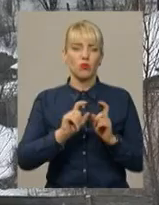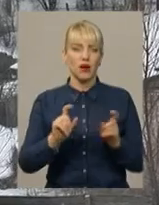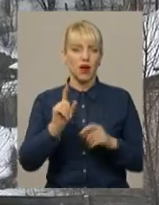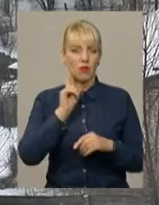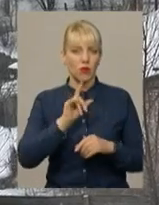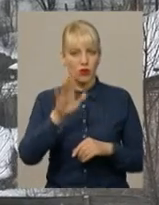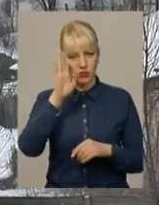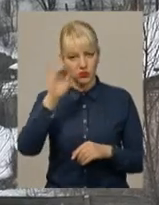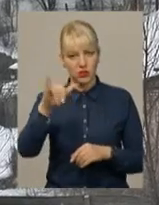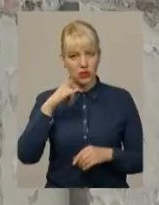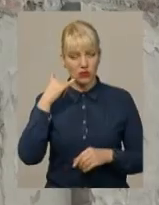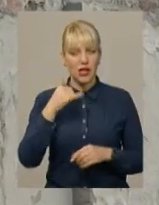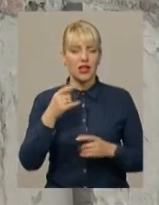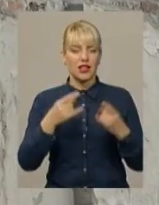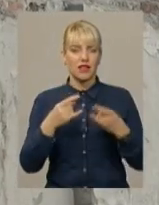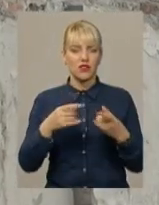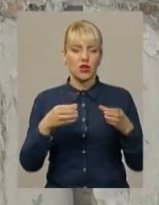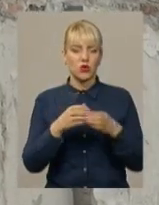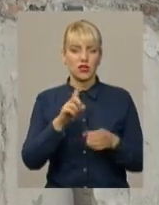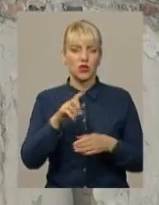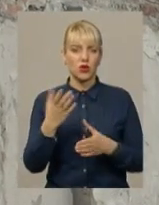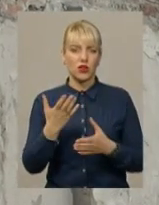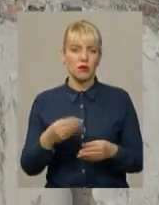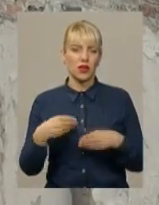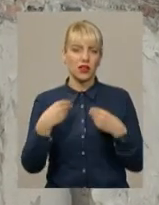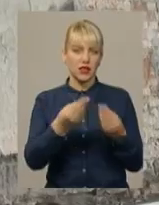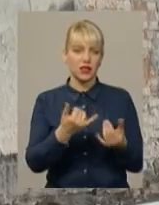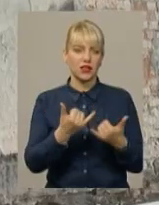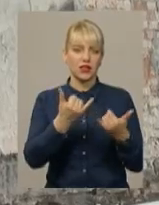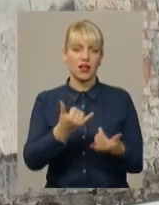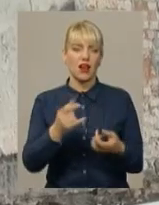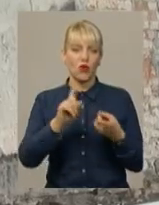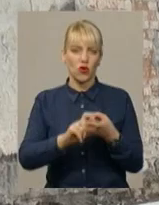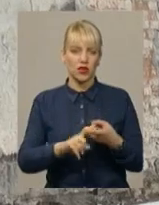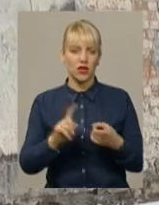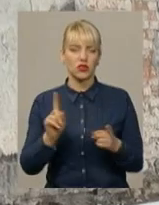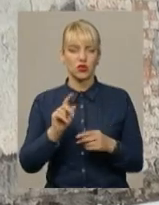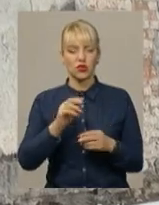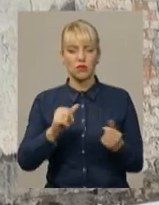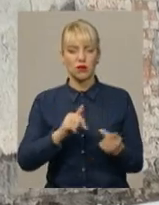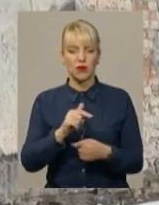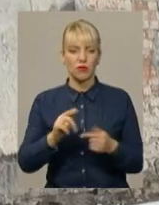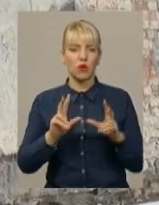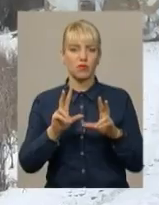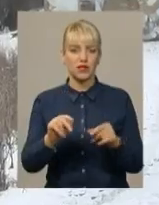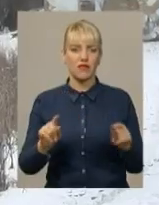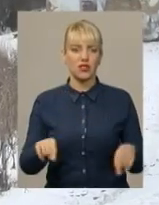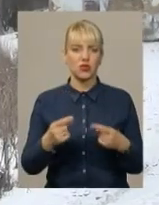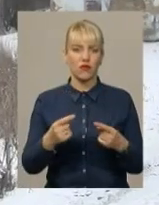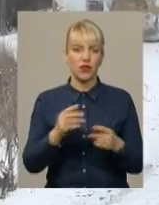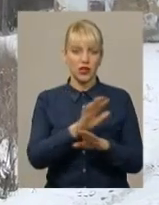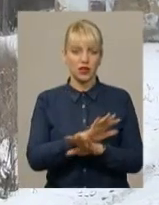він зателефонував в телевізійній групі за номером, який ми лишили для контакту. У тому, що підприємець обіцяв реставрувати млини, повернути йому первинний вигляд,